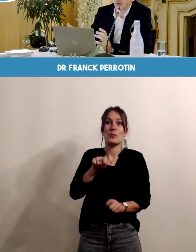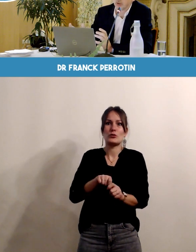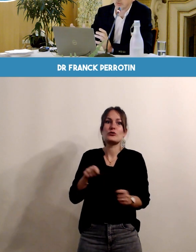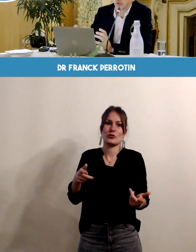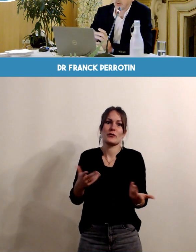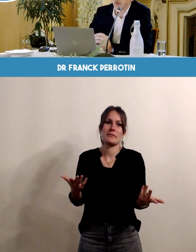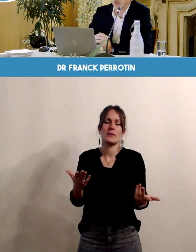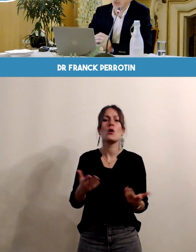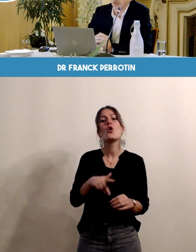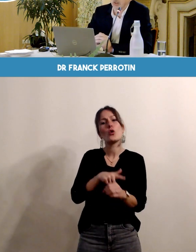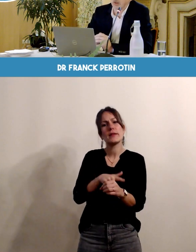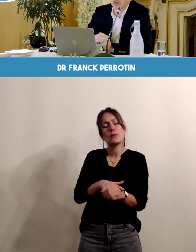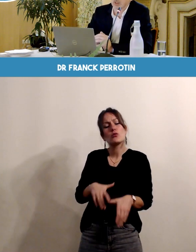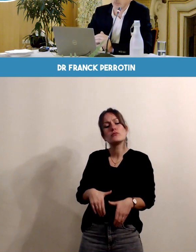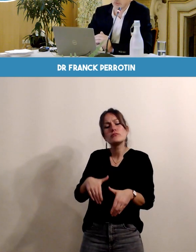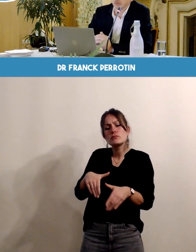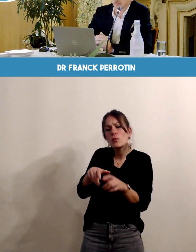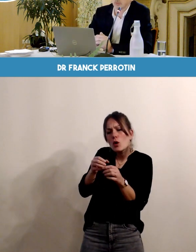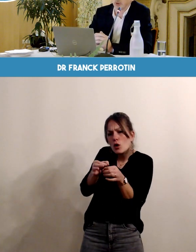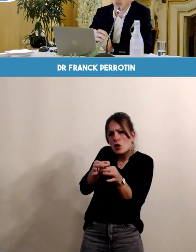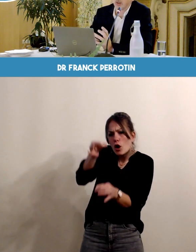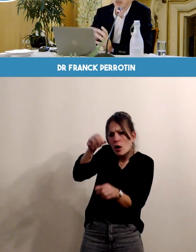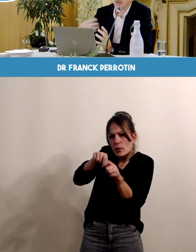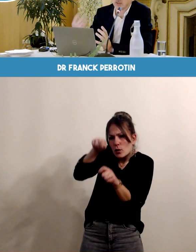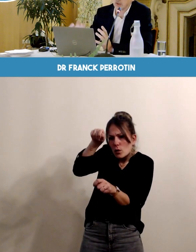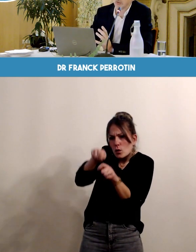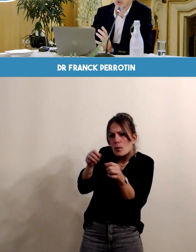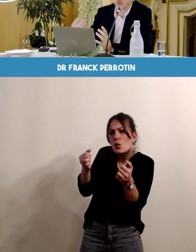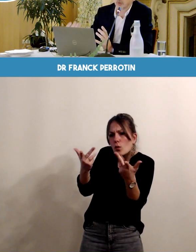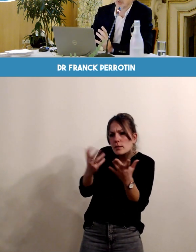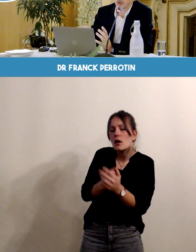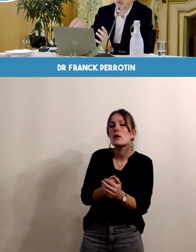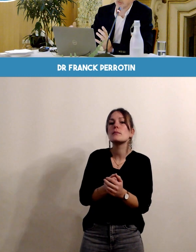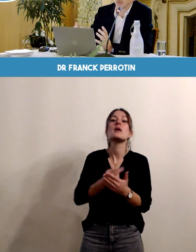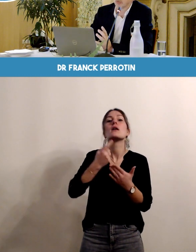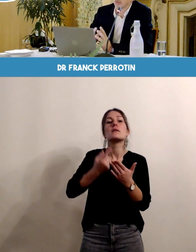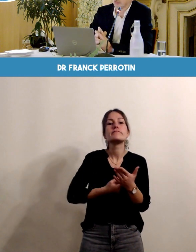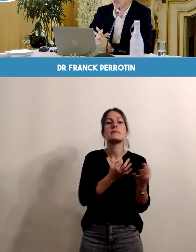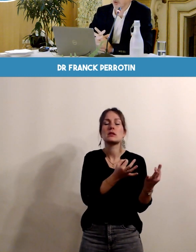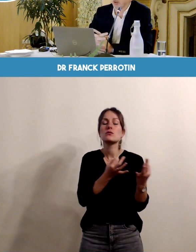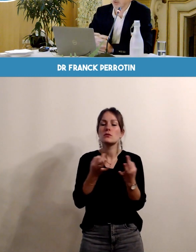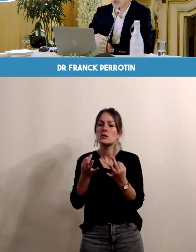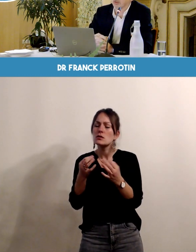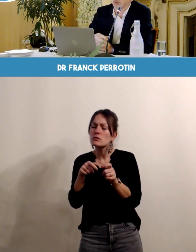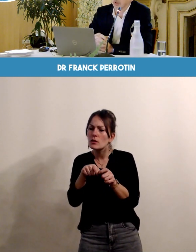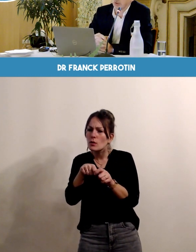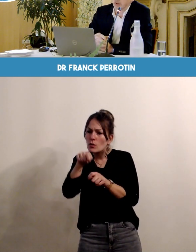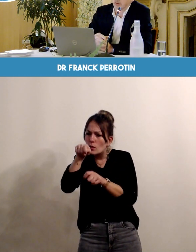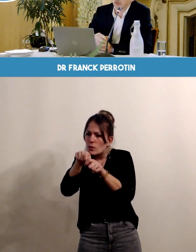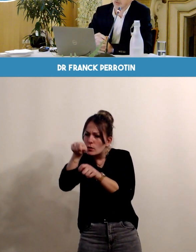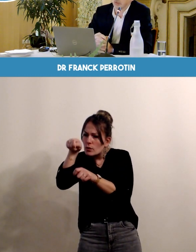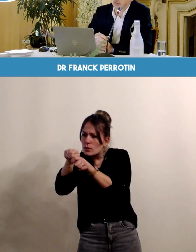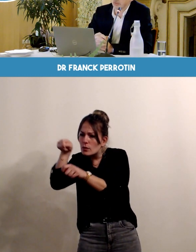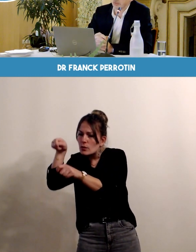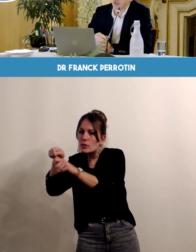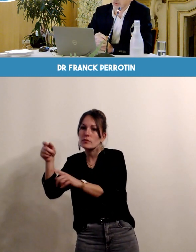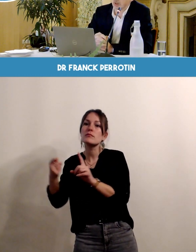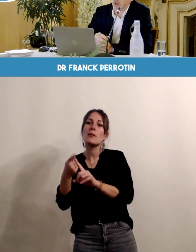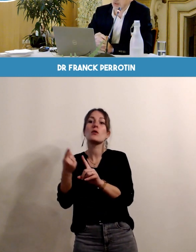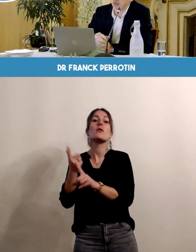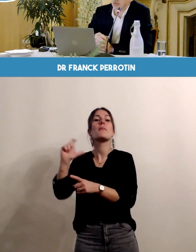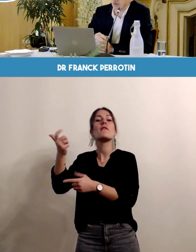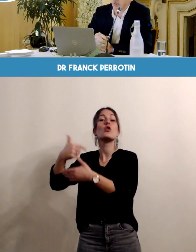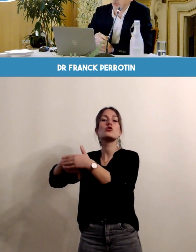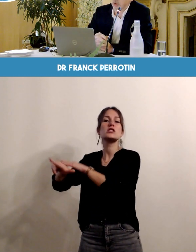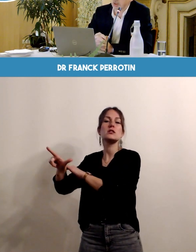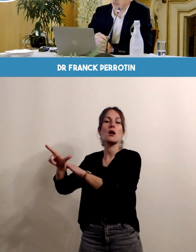de départ du col et avec cette mesure de départ et des algorithmes qui prennent en compte d'autres paramètres venant